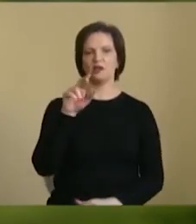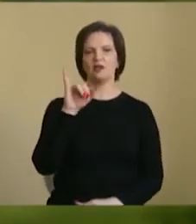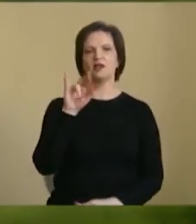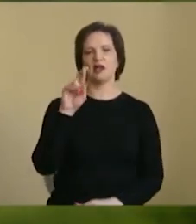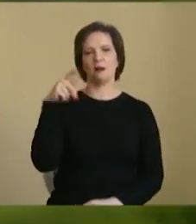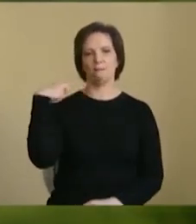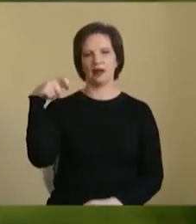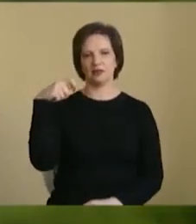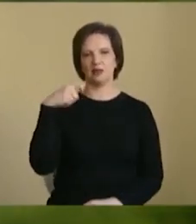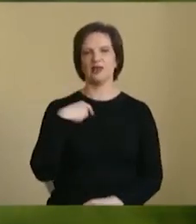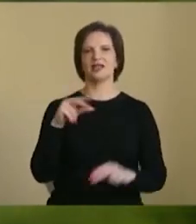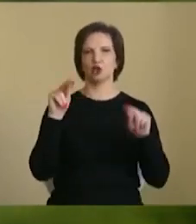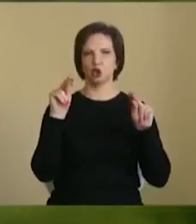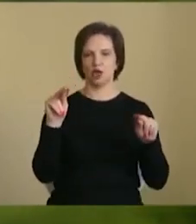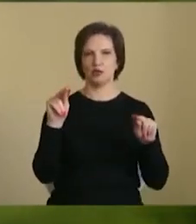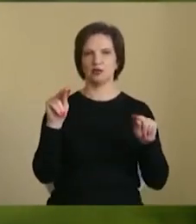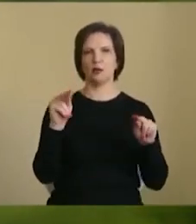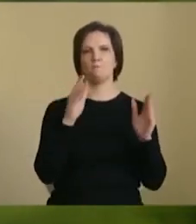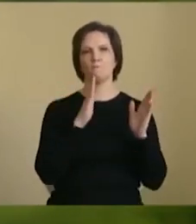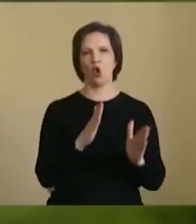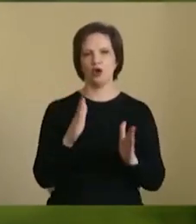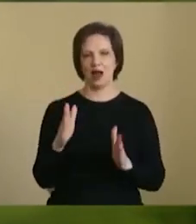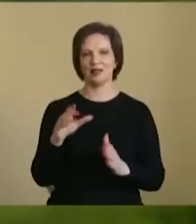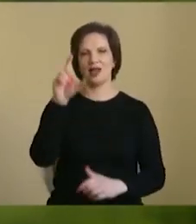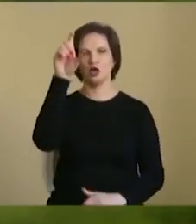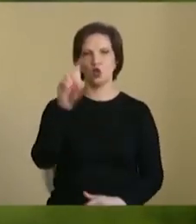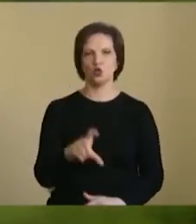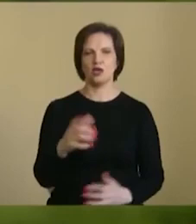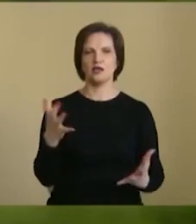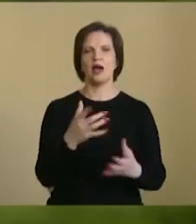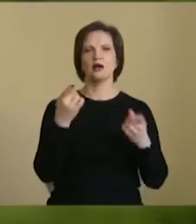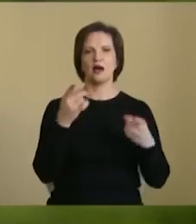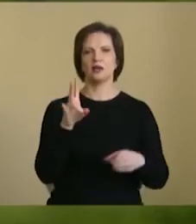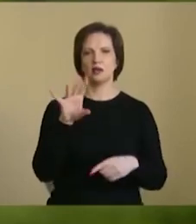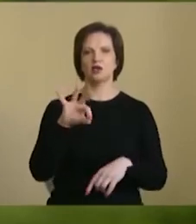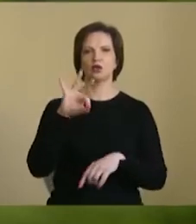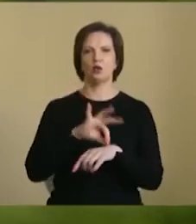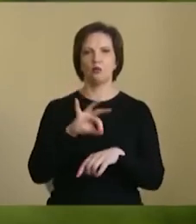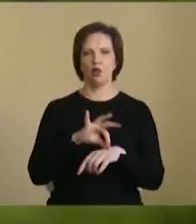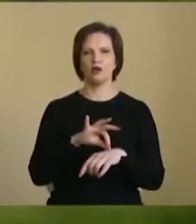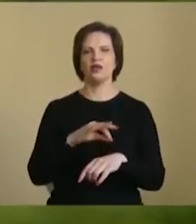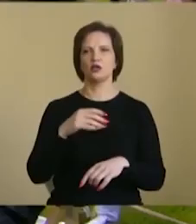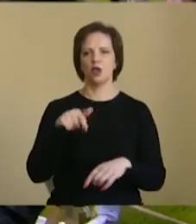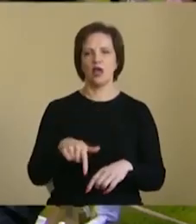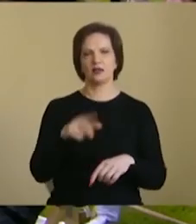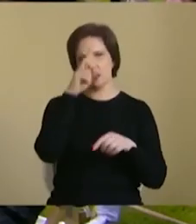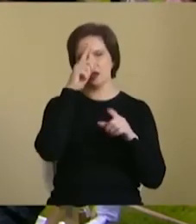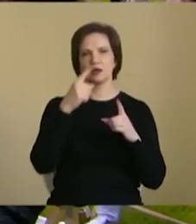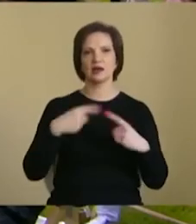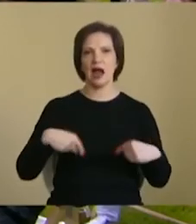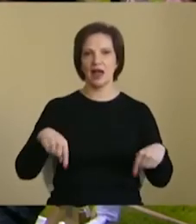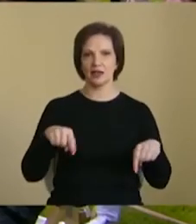чесна, порядна людина, яка дійсно боліє цією країною, хворіє цією країною.